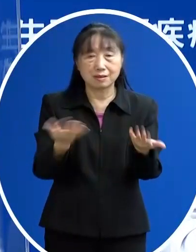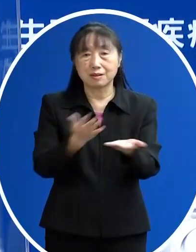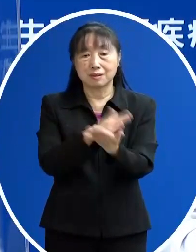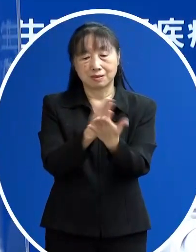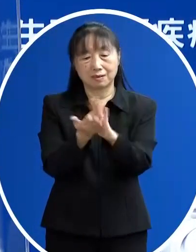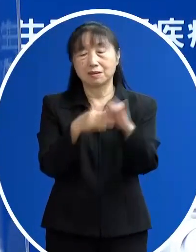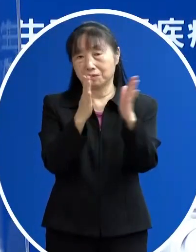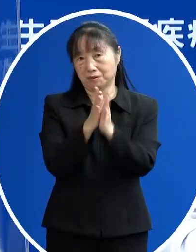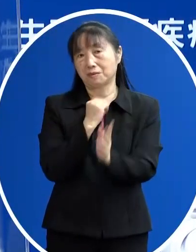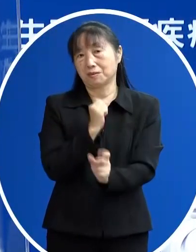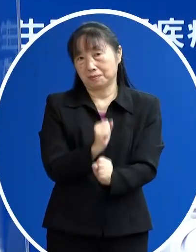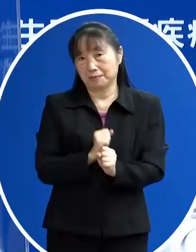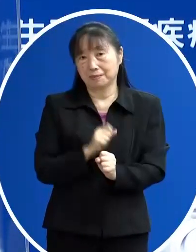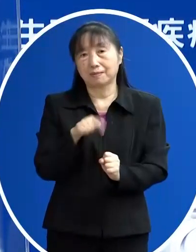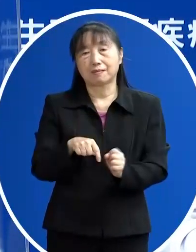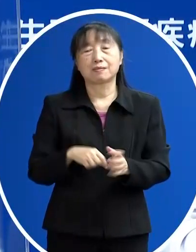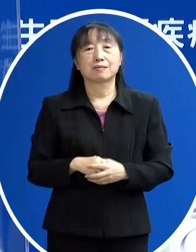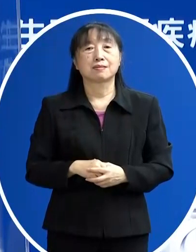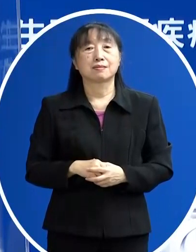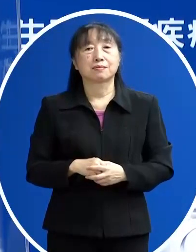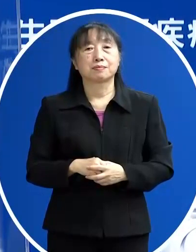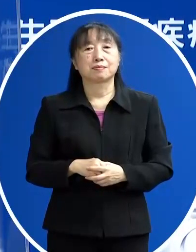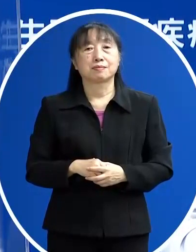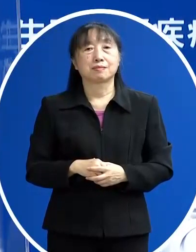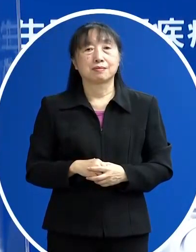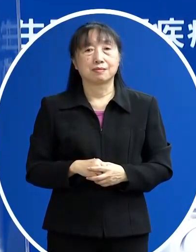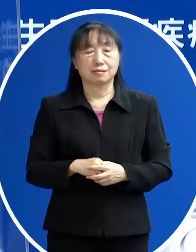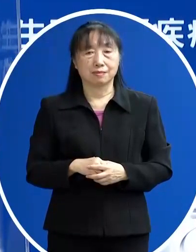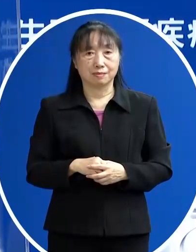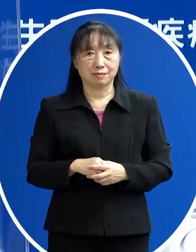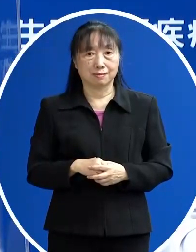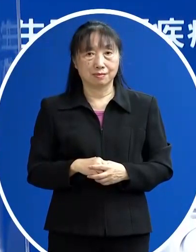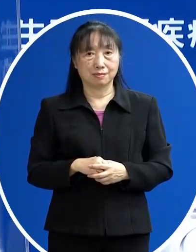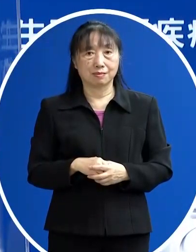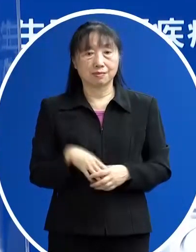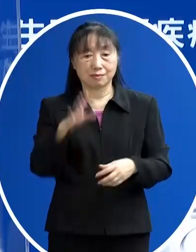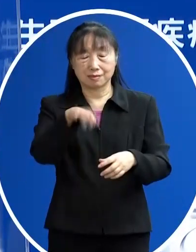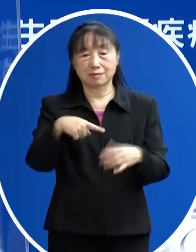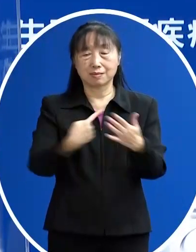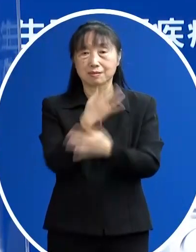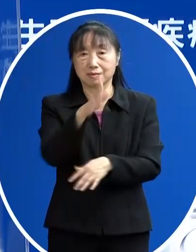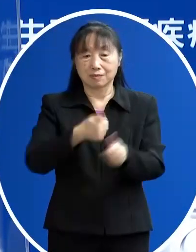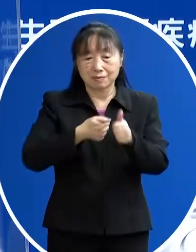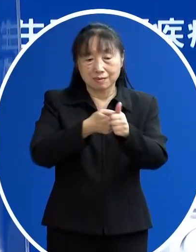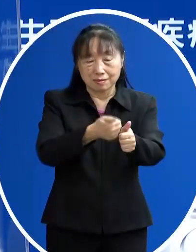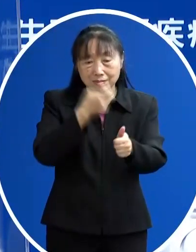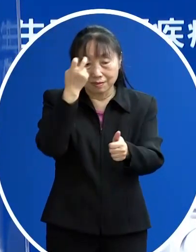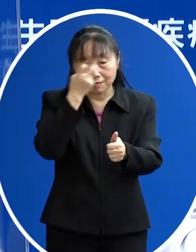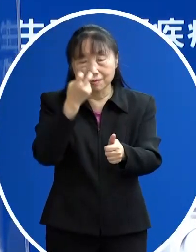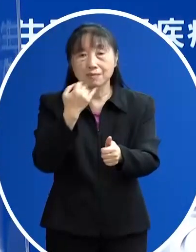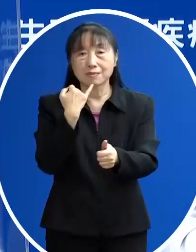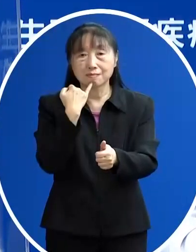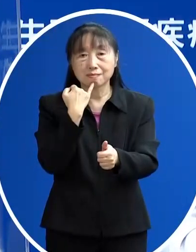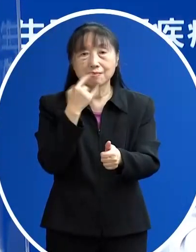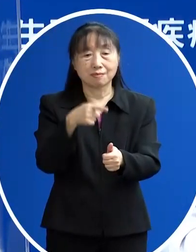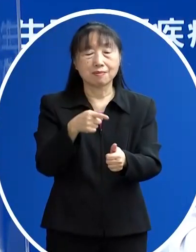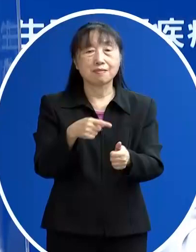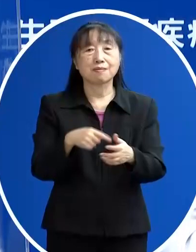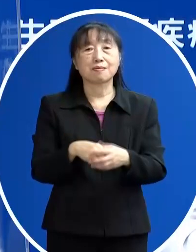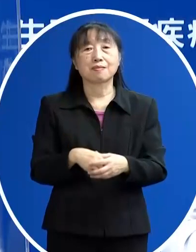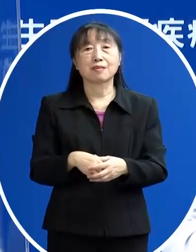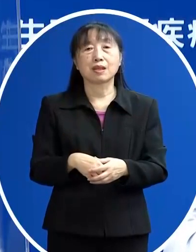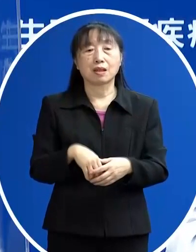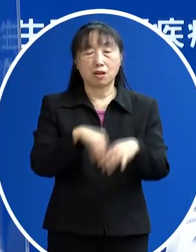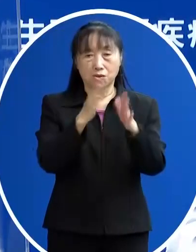目前在這個情況裡面在都有可以追蹤的道的這樣的線路在這樣的追